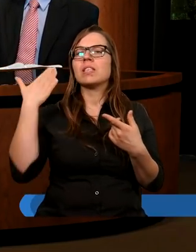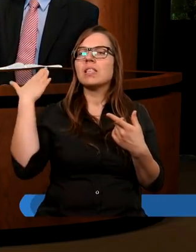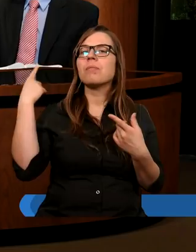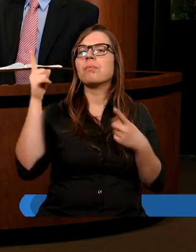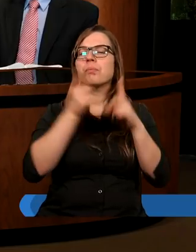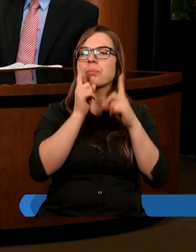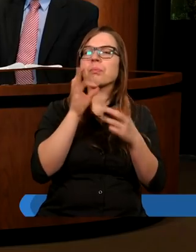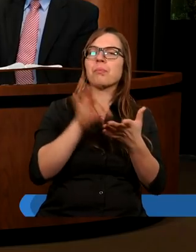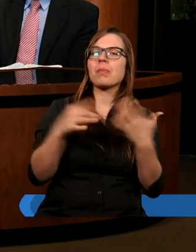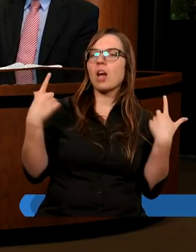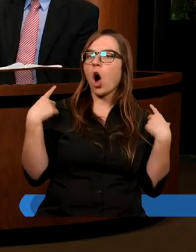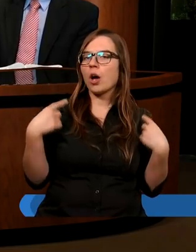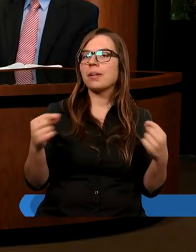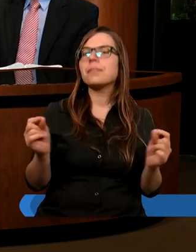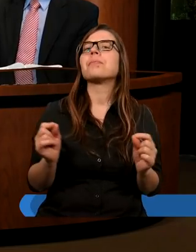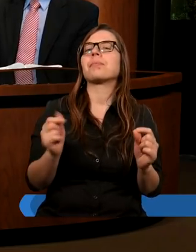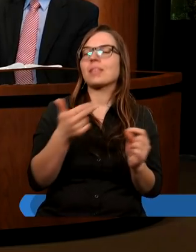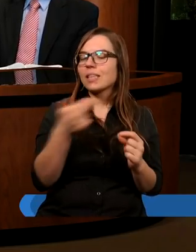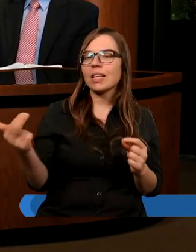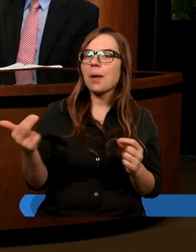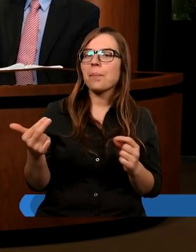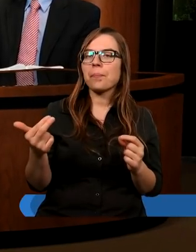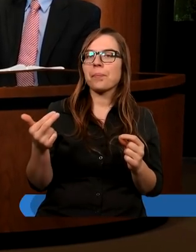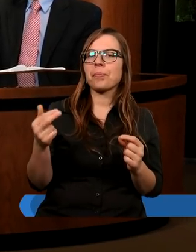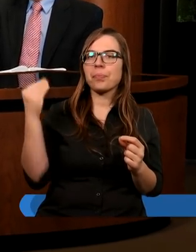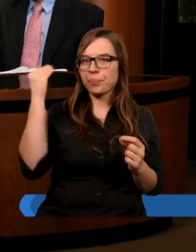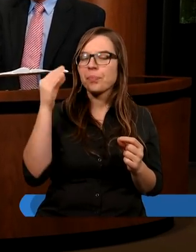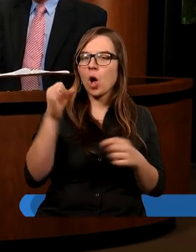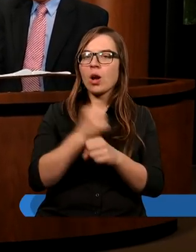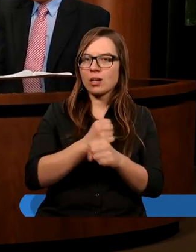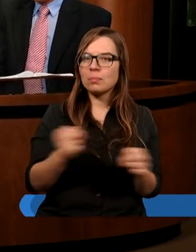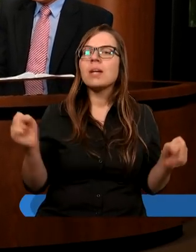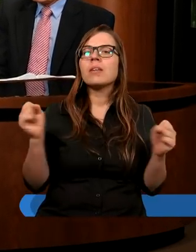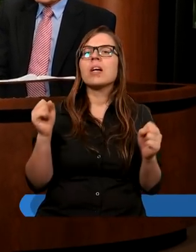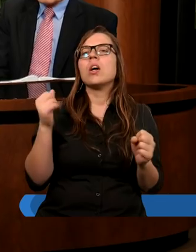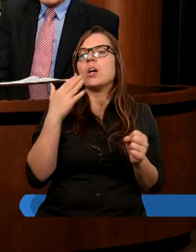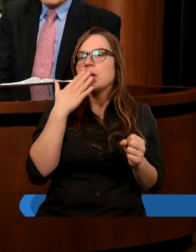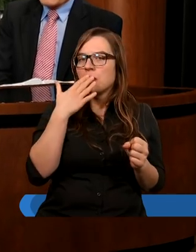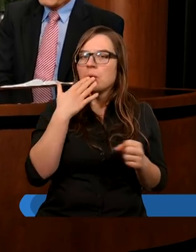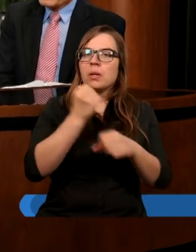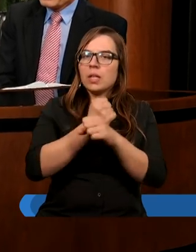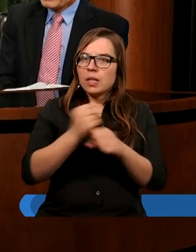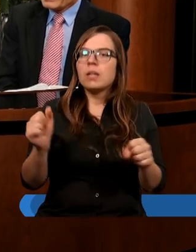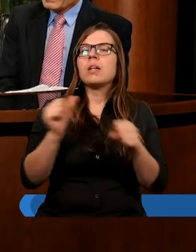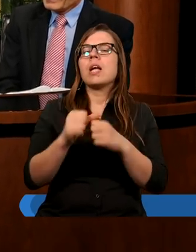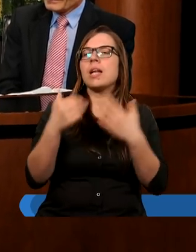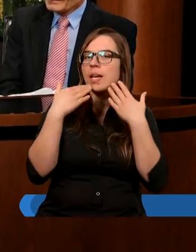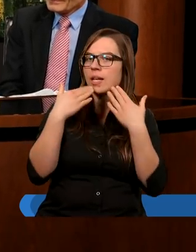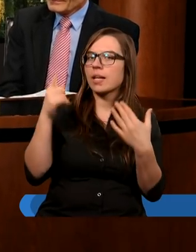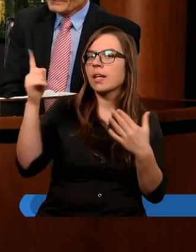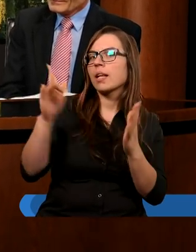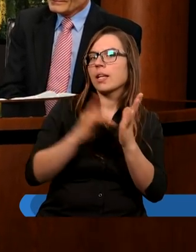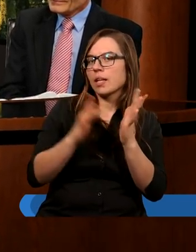rozmawiałem z pewną osobą na temat nauki o zbawieniu. I mówiłem, że zbawienie jest dzięki